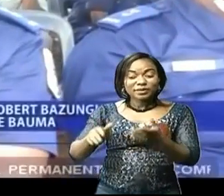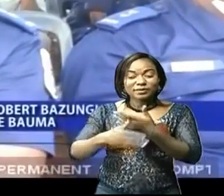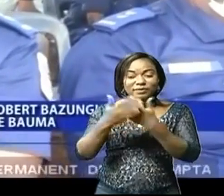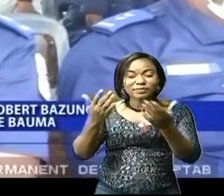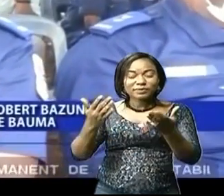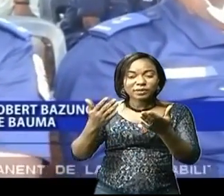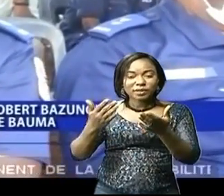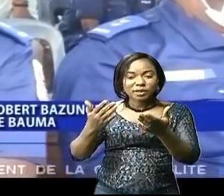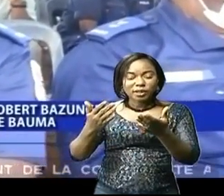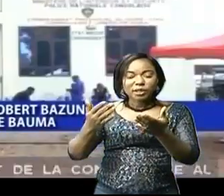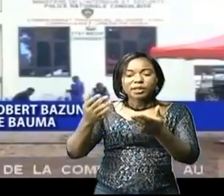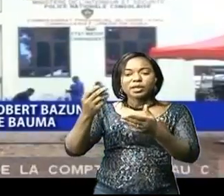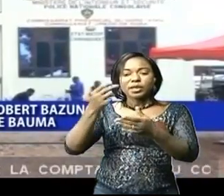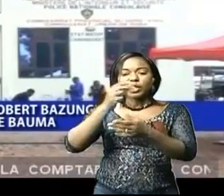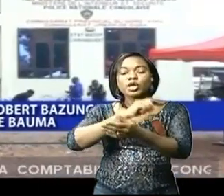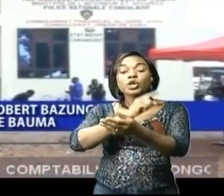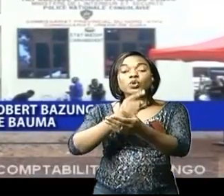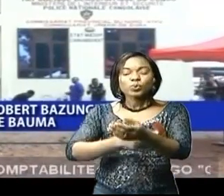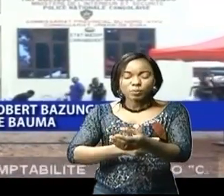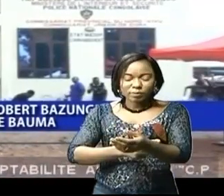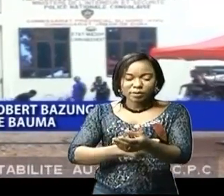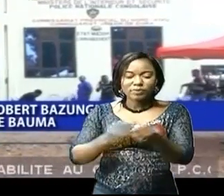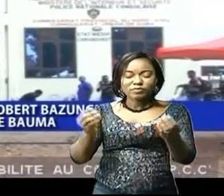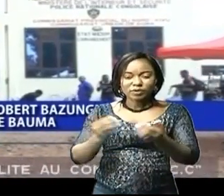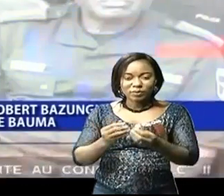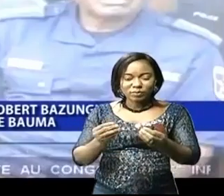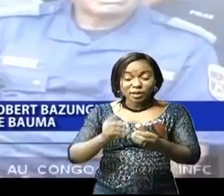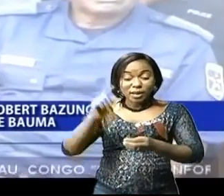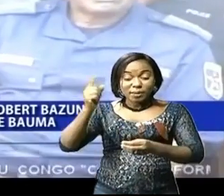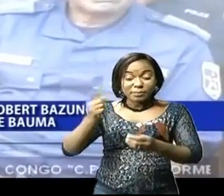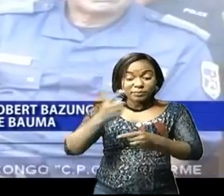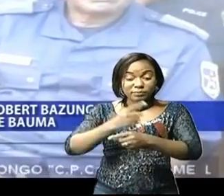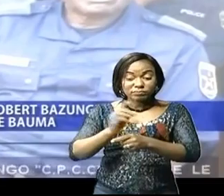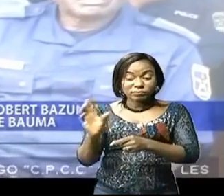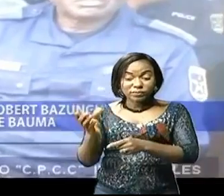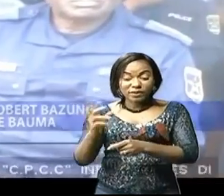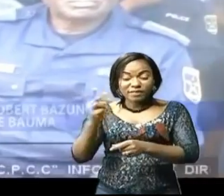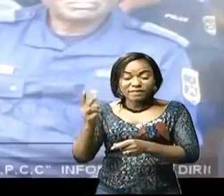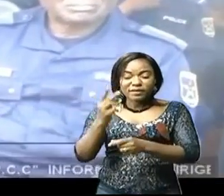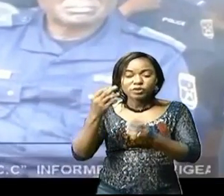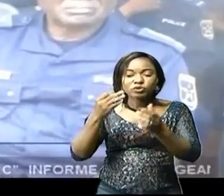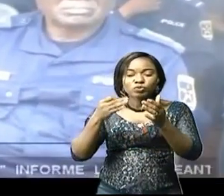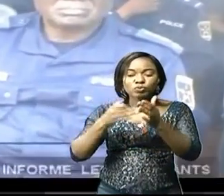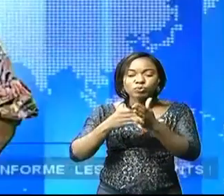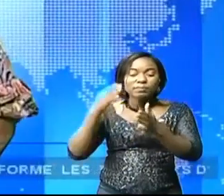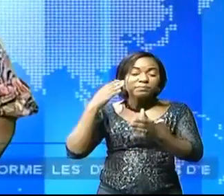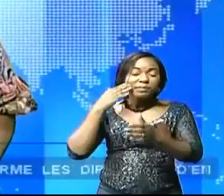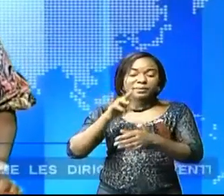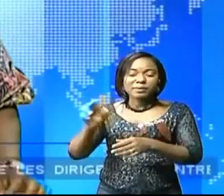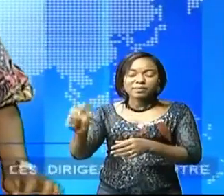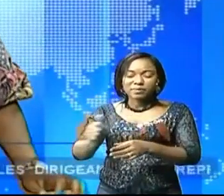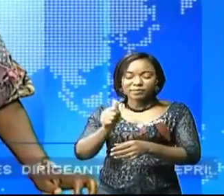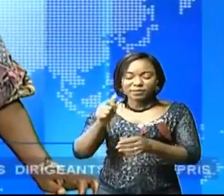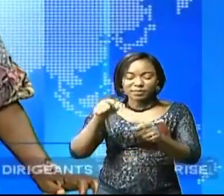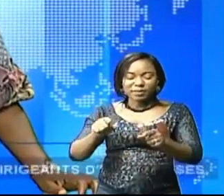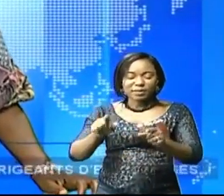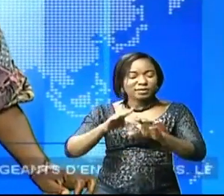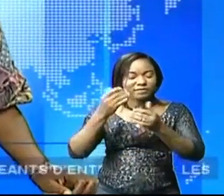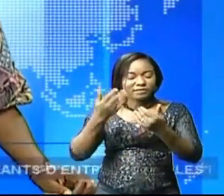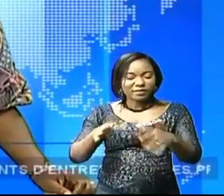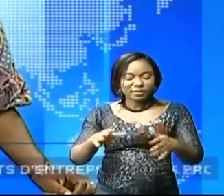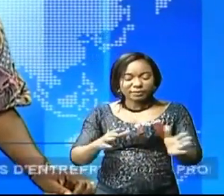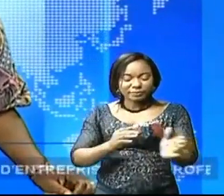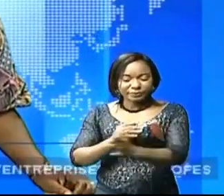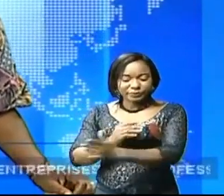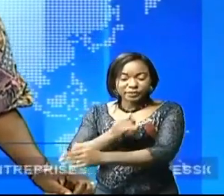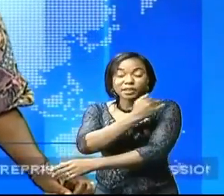rappeler que la pose de la première pierre du bâtiment avait eu lieu le 28 mai 2020. En Nitori,